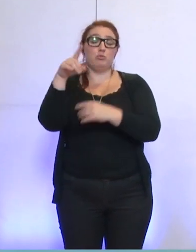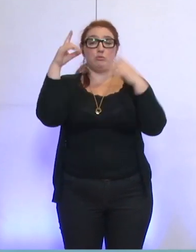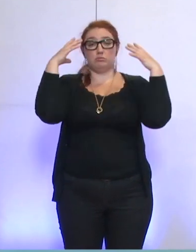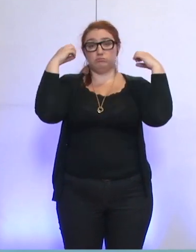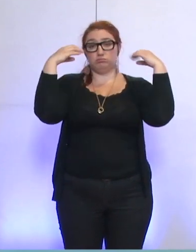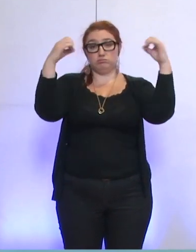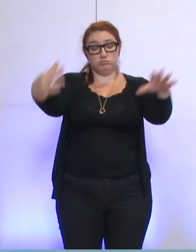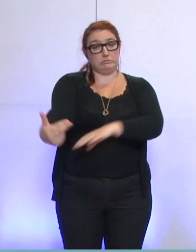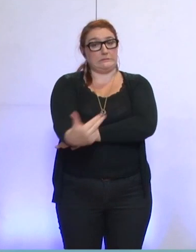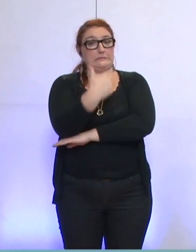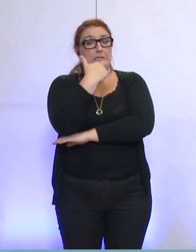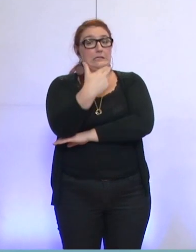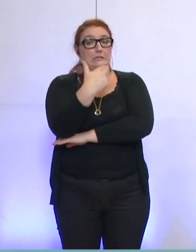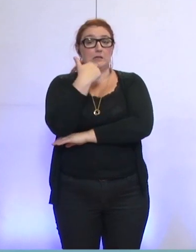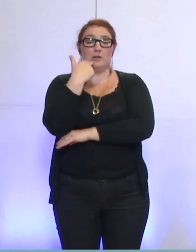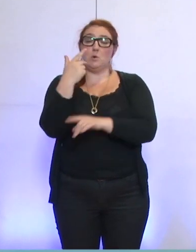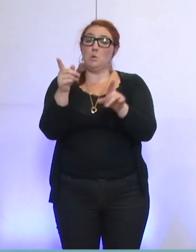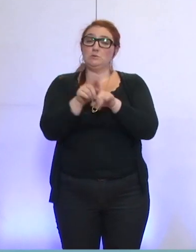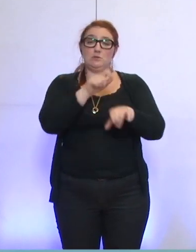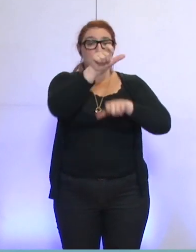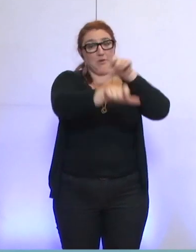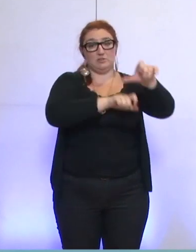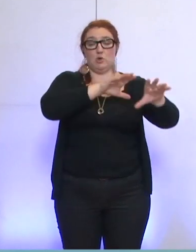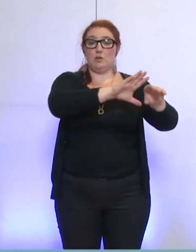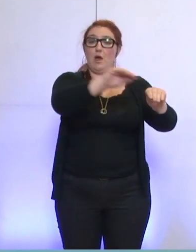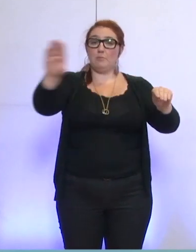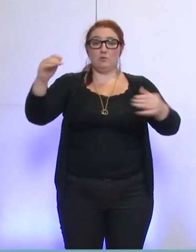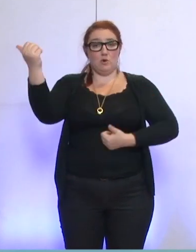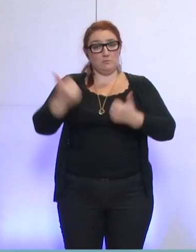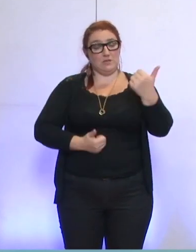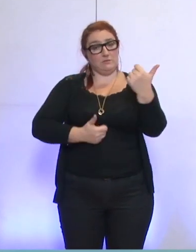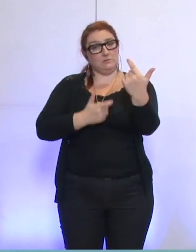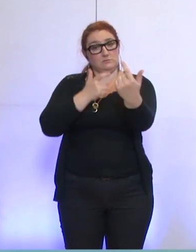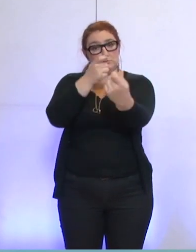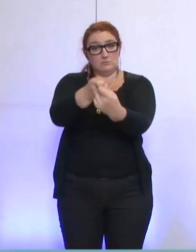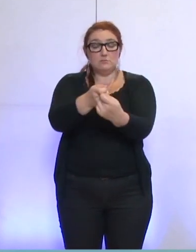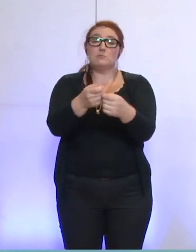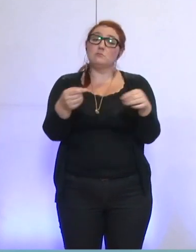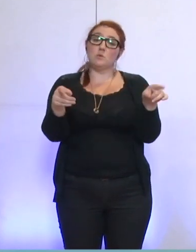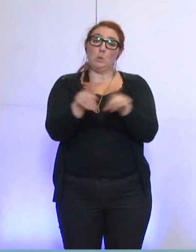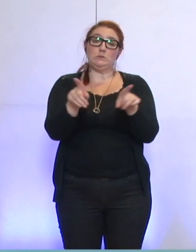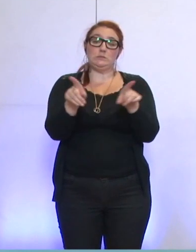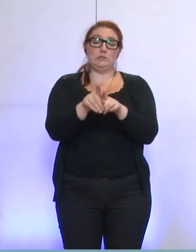et diminuer fortement les consommations d'énergie.